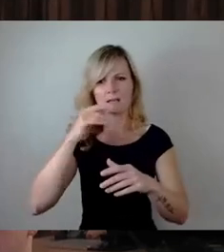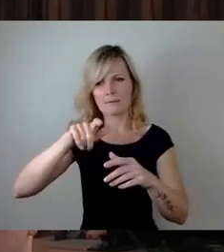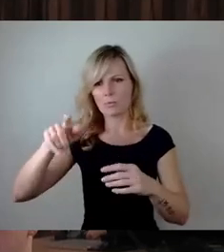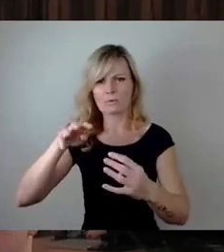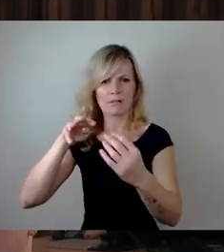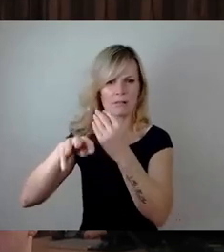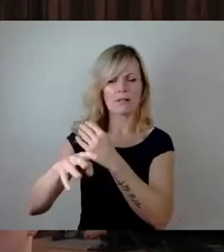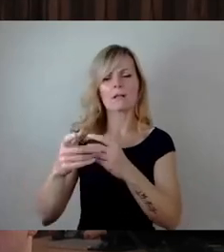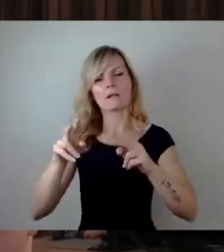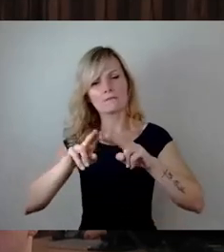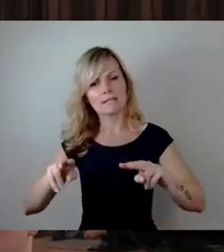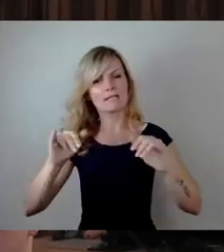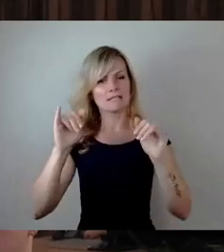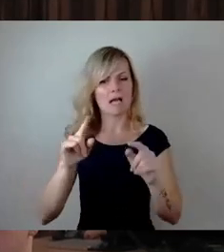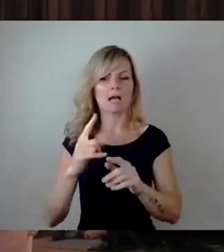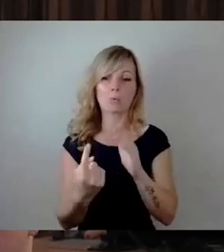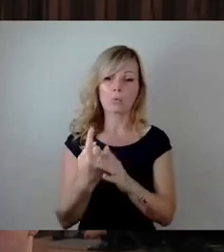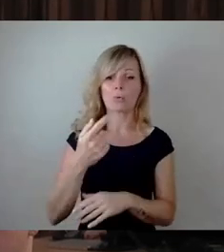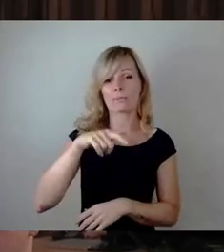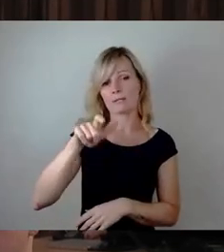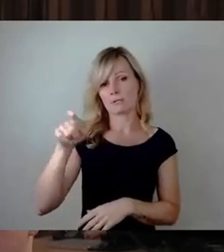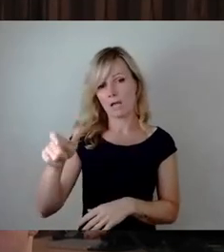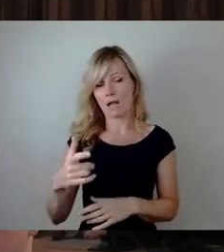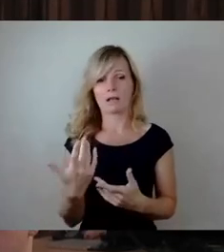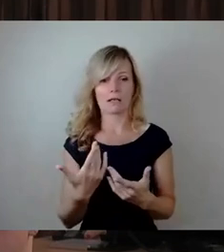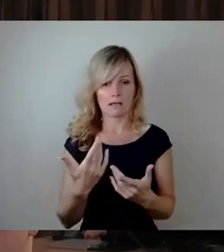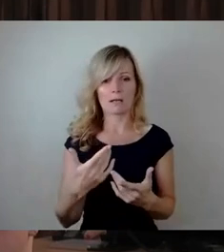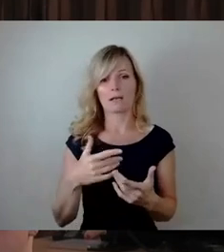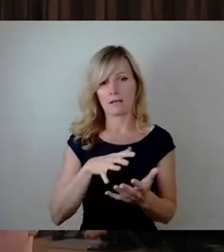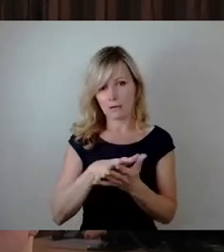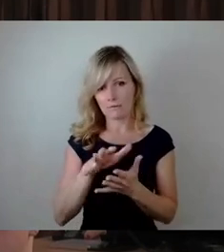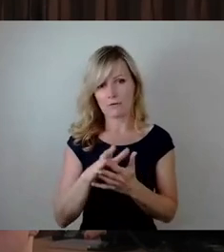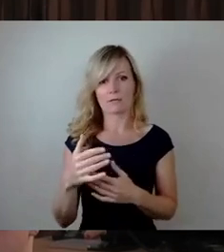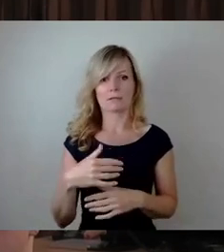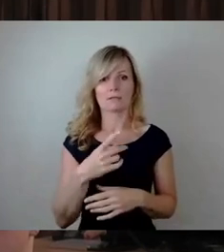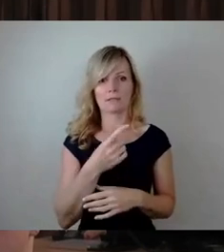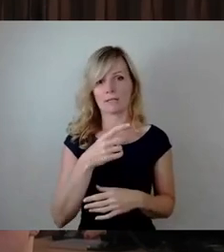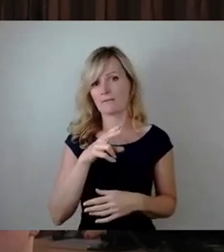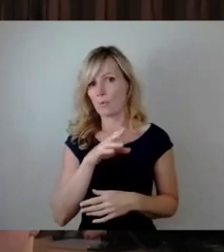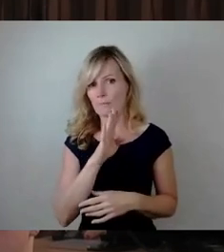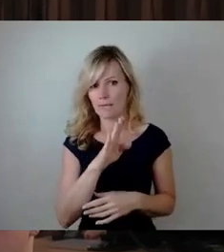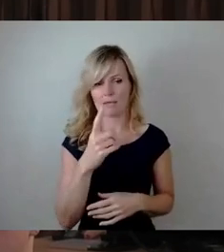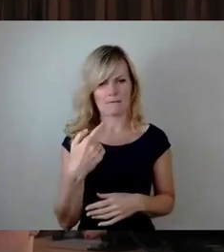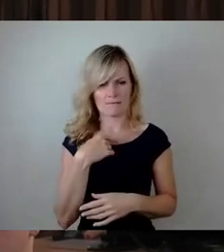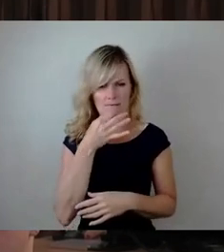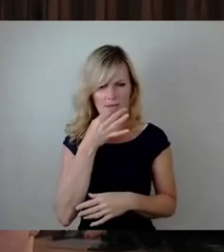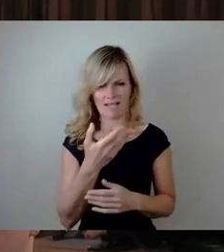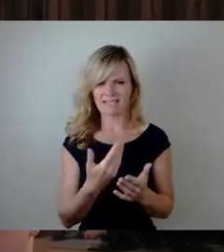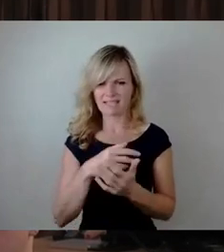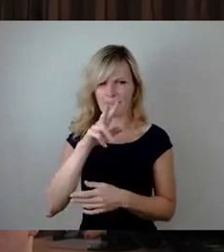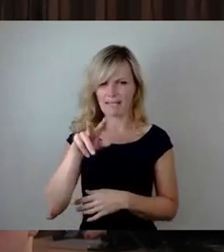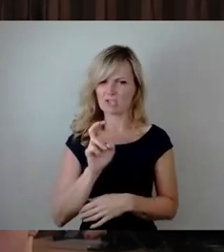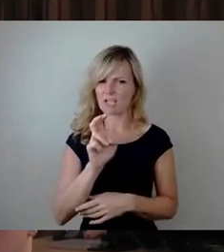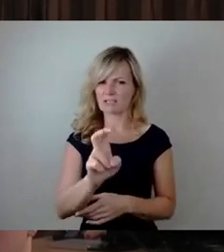friedlich ab, war aber mit sehr hohem personellen Aufwand auch seitens der DVB verbunden. Die Frage ist erstmal, warum die Linie nicht zum Beispiel bis zum Alberthafen